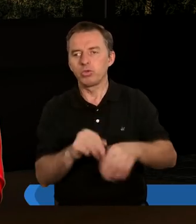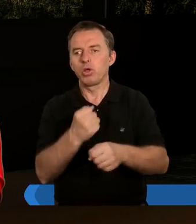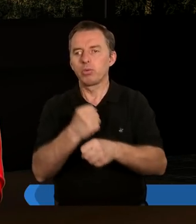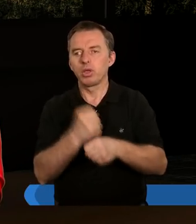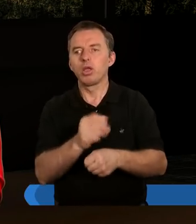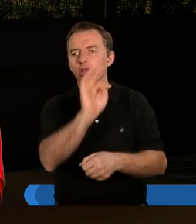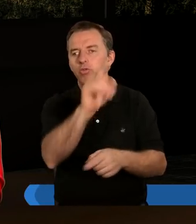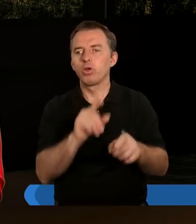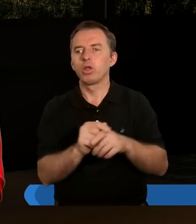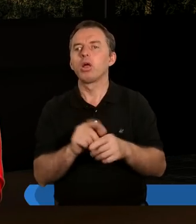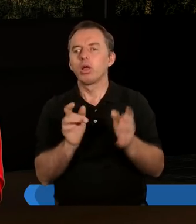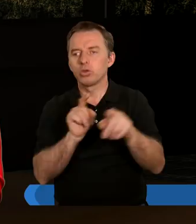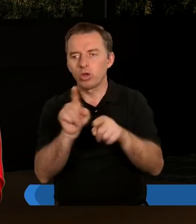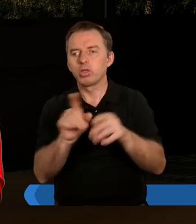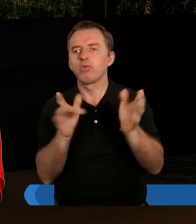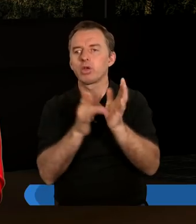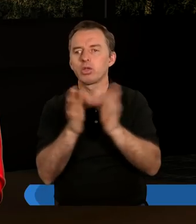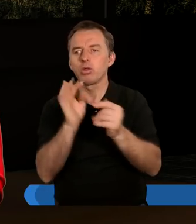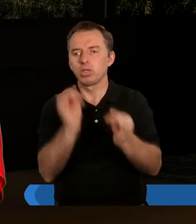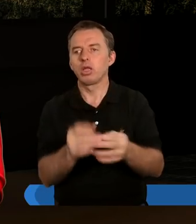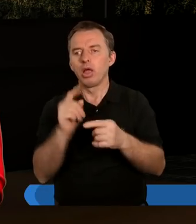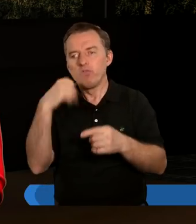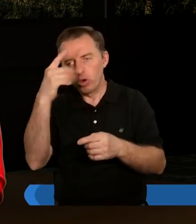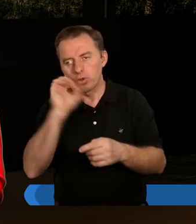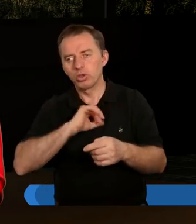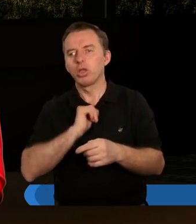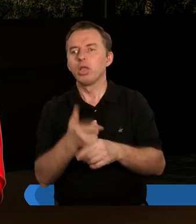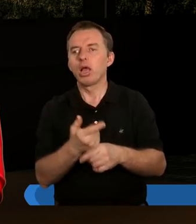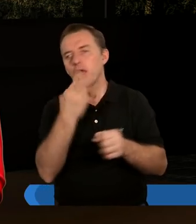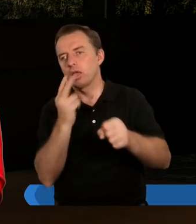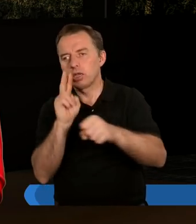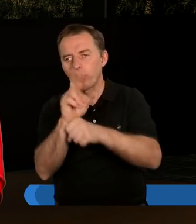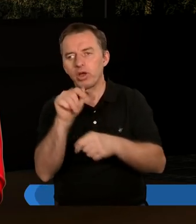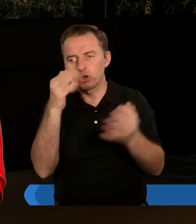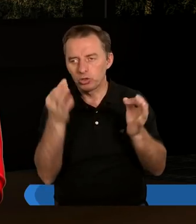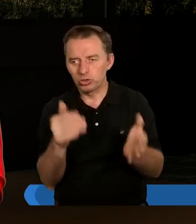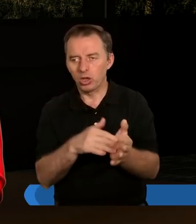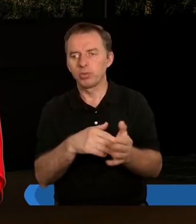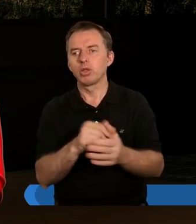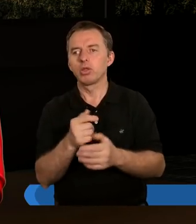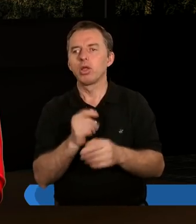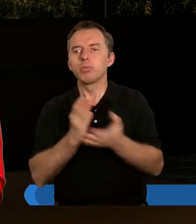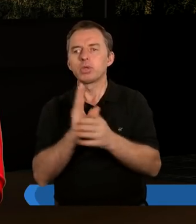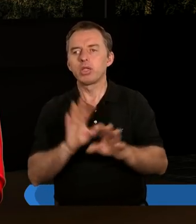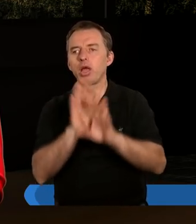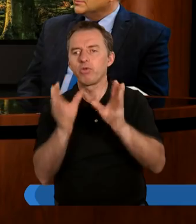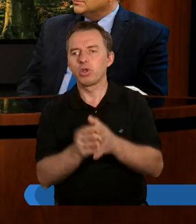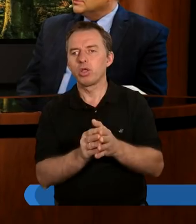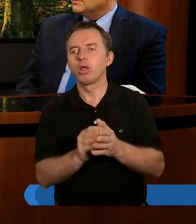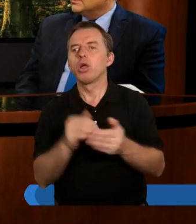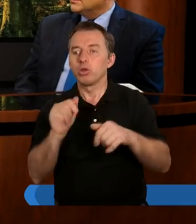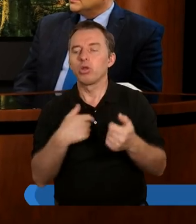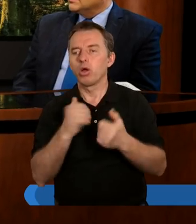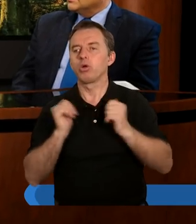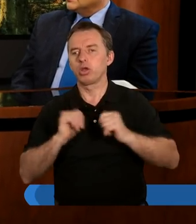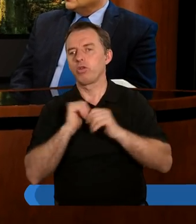pracy, bo to jest Twoja siostra w Chrystusie teraz. Wyobrażamy sobie, jakiego zaufania trzeba, zaufania do Boga przede wszystkim, ale